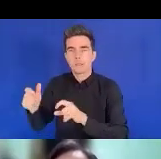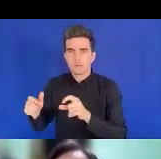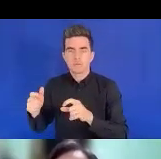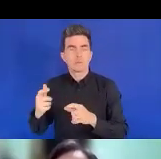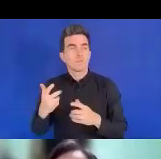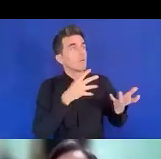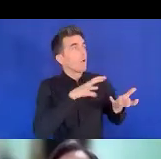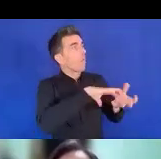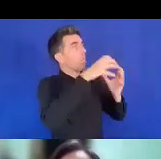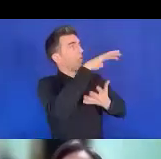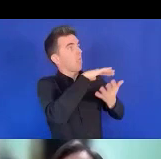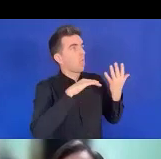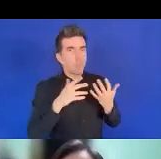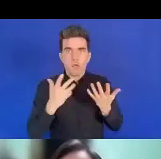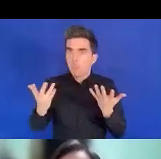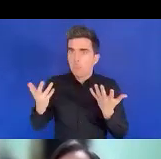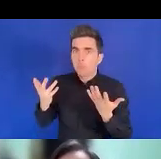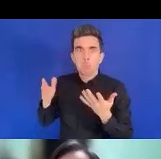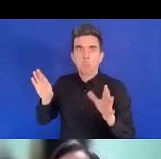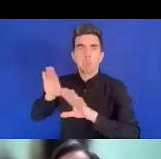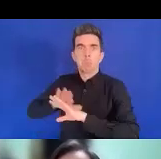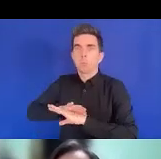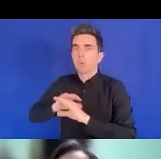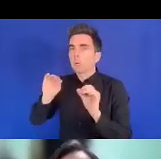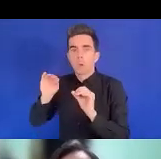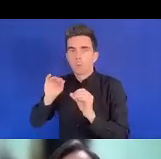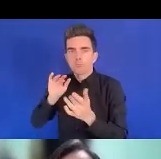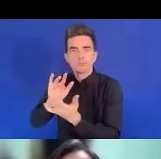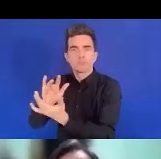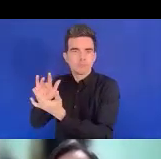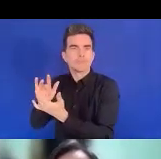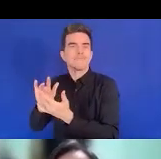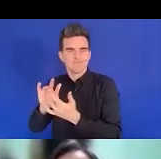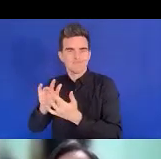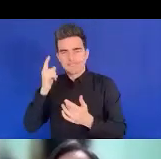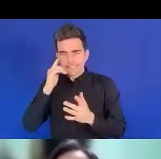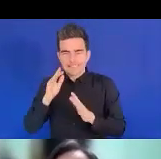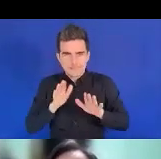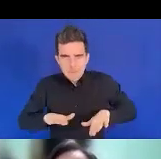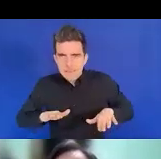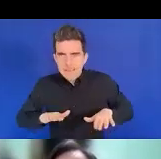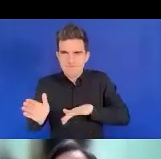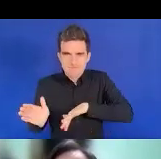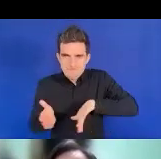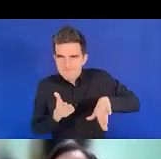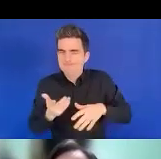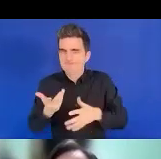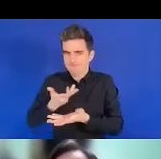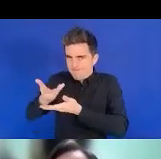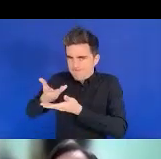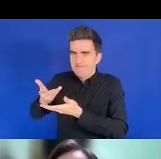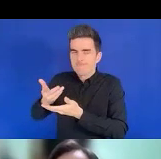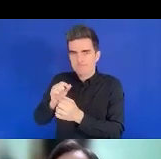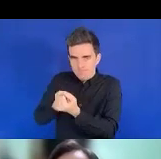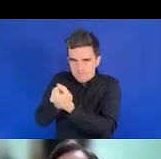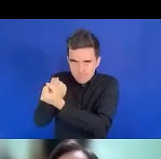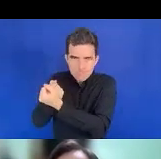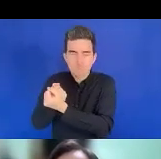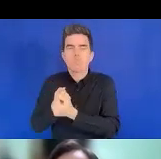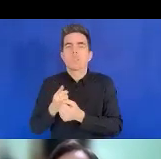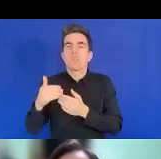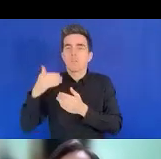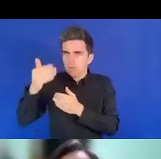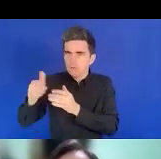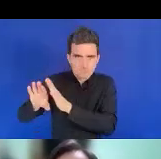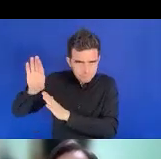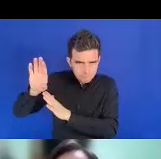la gestion de la réduction des risques de catastrophe. Troisièmement, il y a la faible conformité aux bâtiments